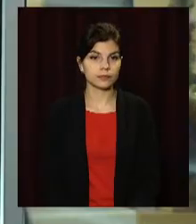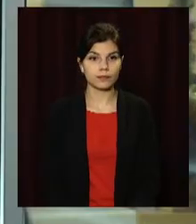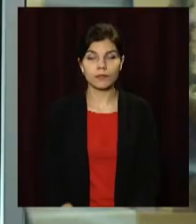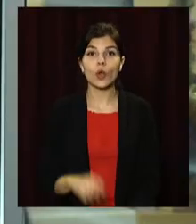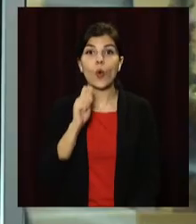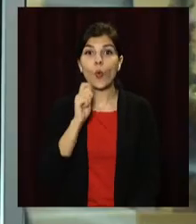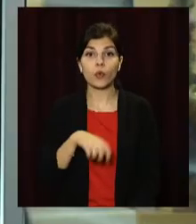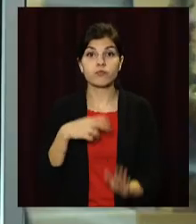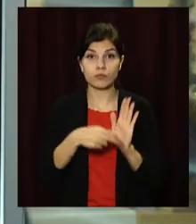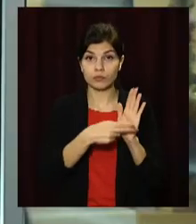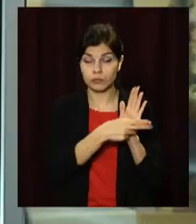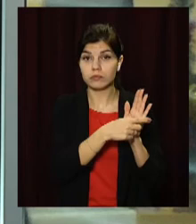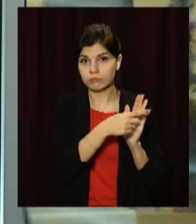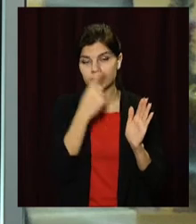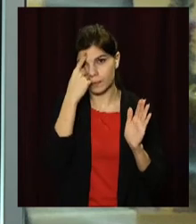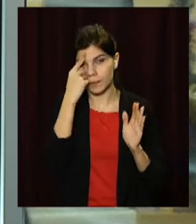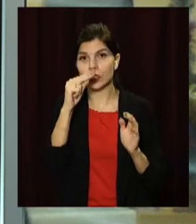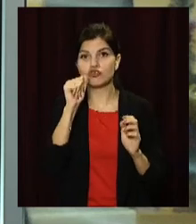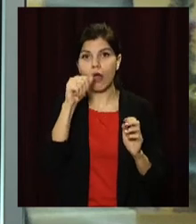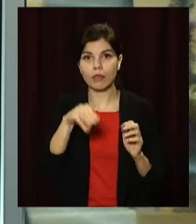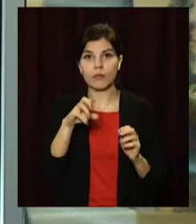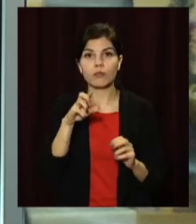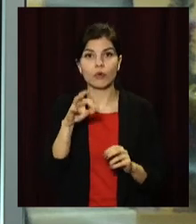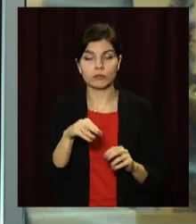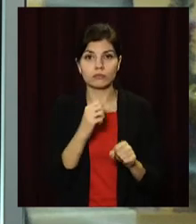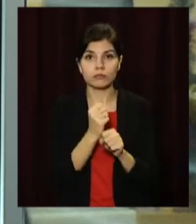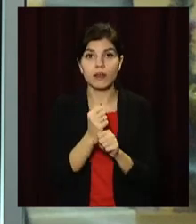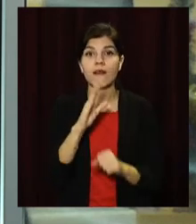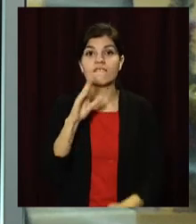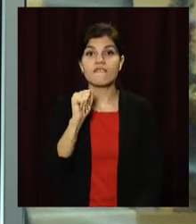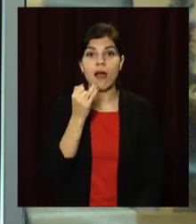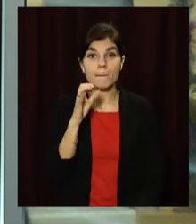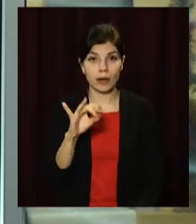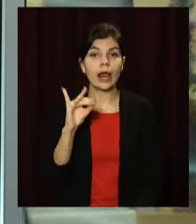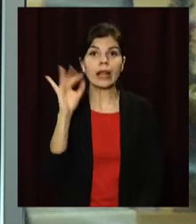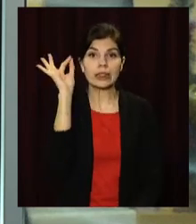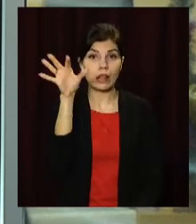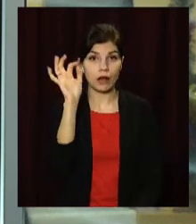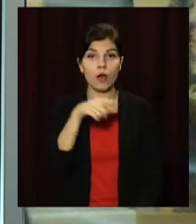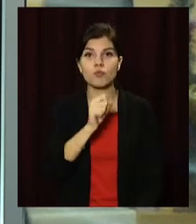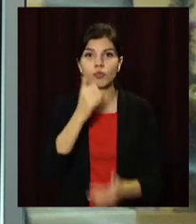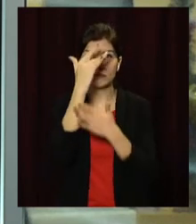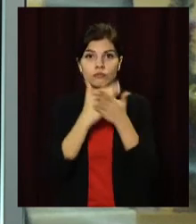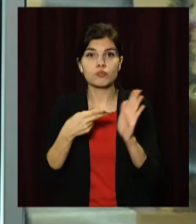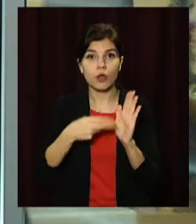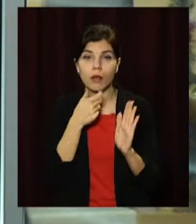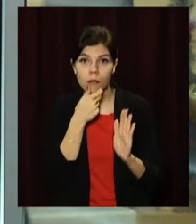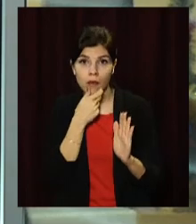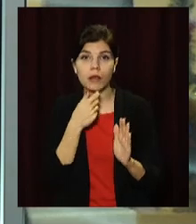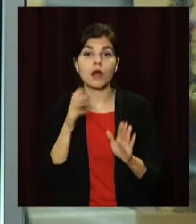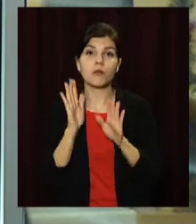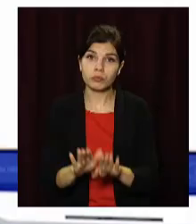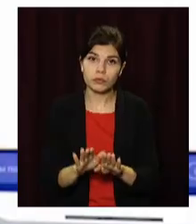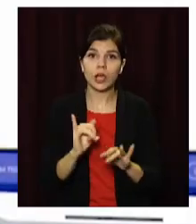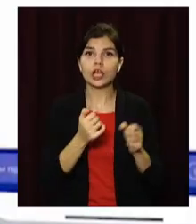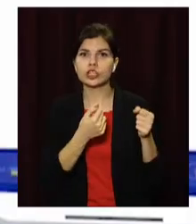Укрзалізниця запустила власний чат-бот у Вайбері та Телеграмі. У додатку можна знайти розклад потягів, інформацію про прибуття